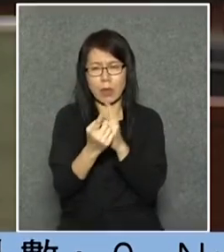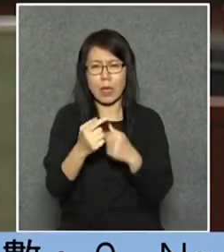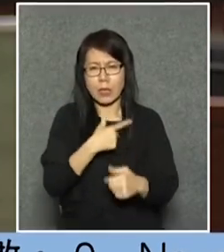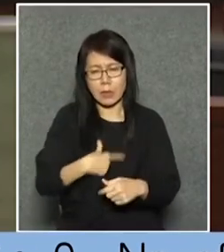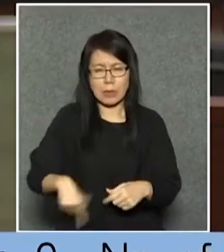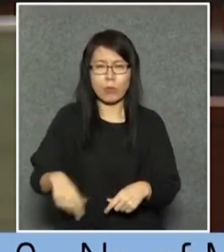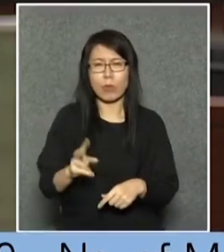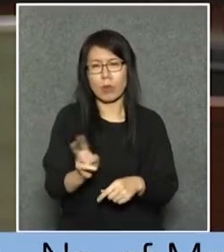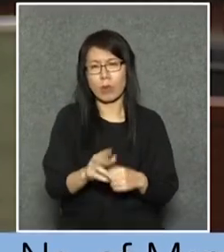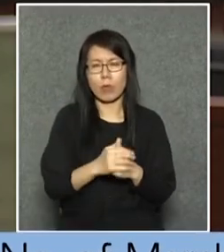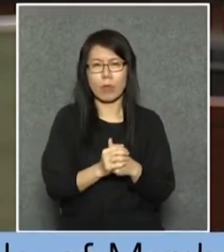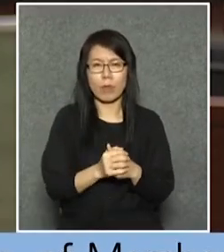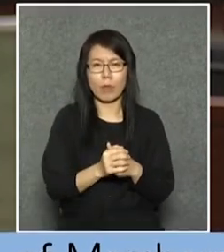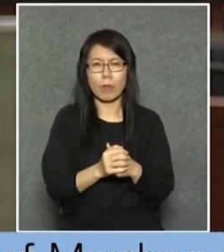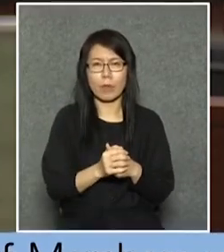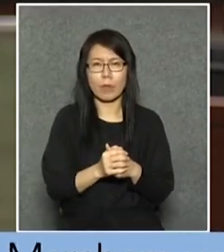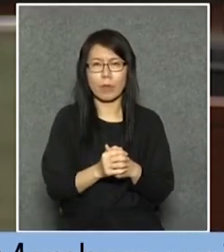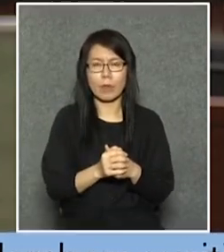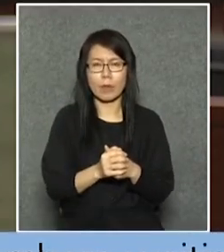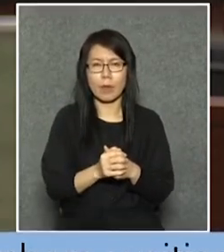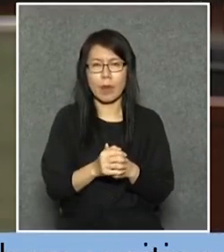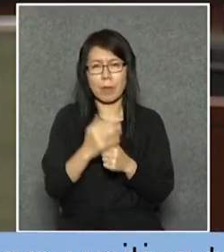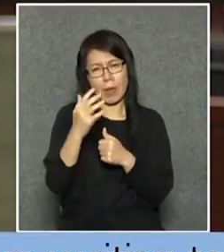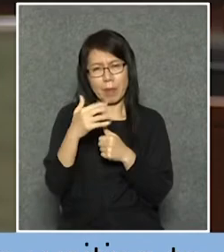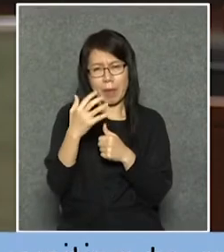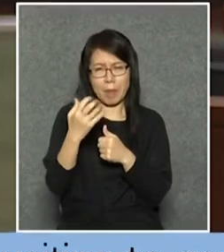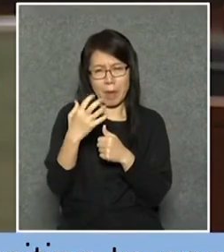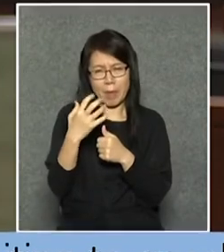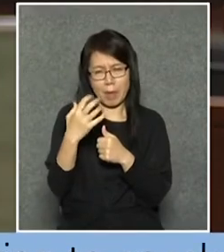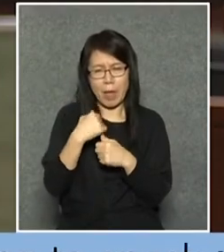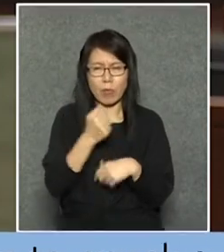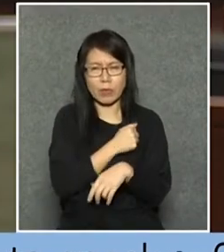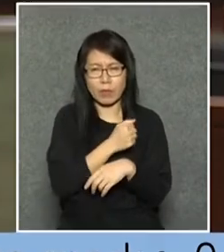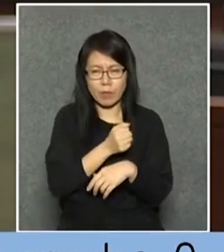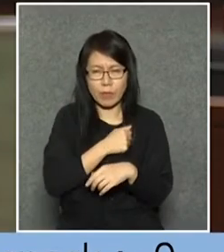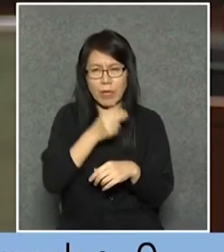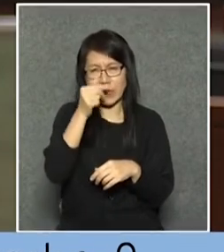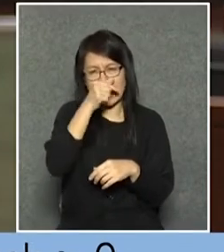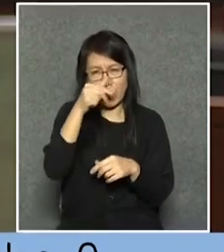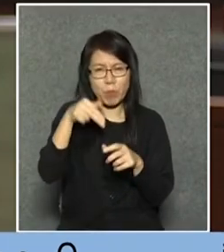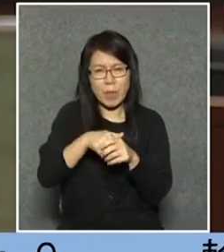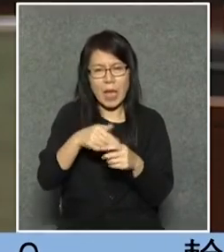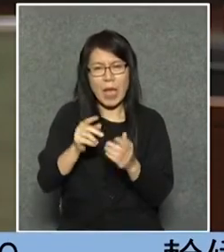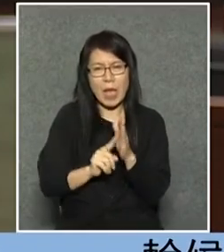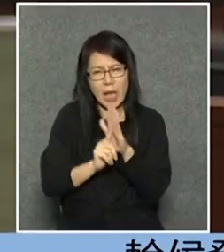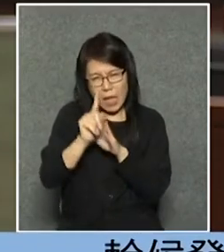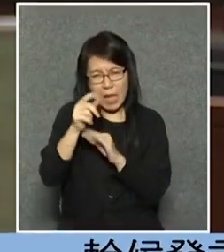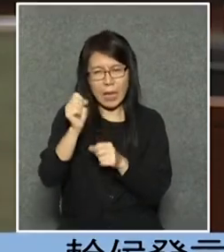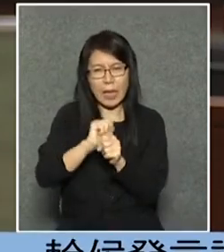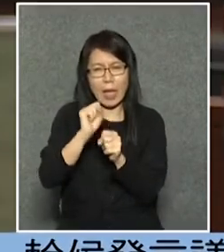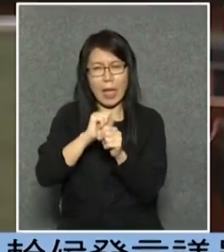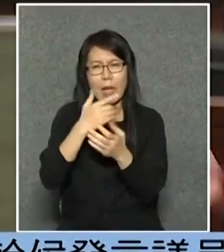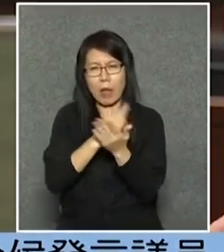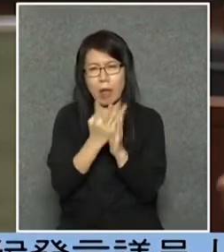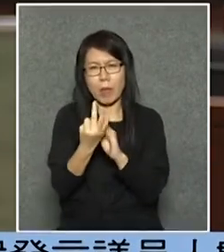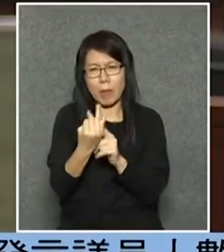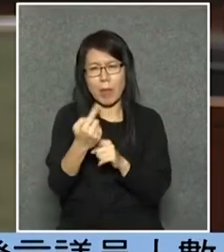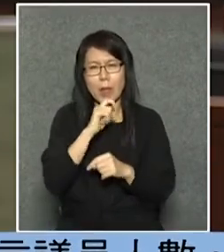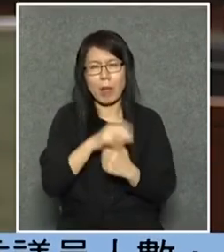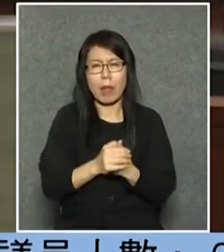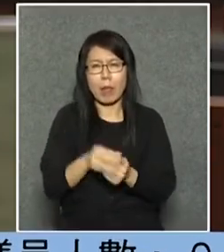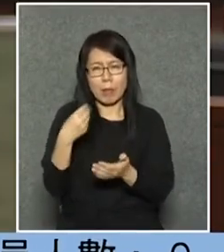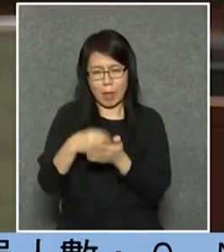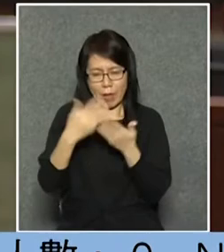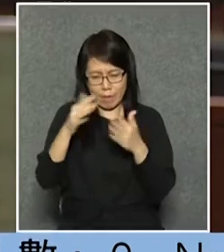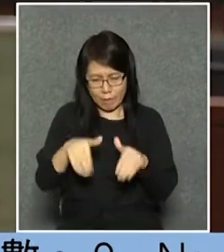都受他們的遊說很辛苦我做油價又升等等如果我們將他買回來的時候即是